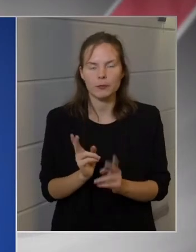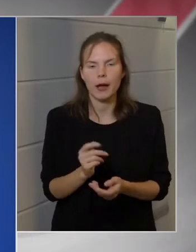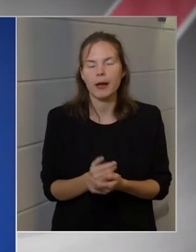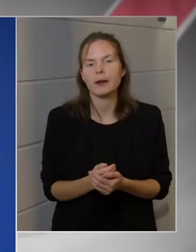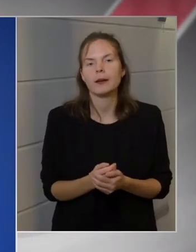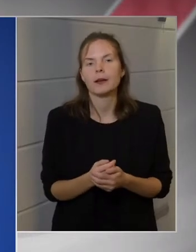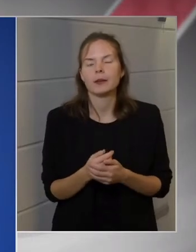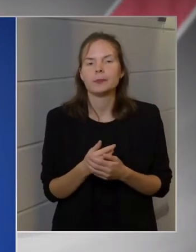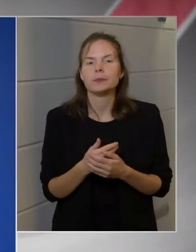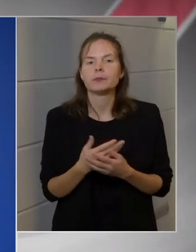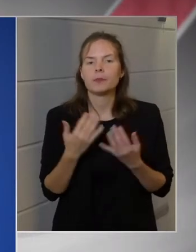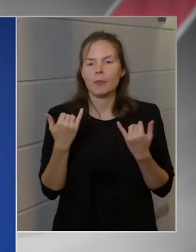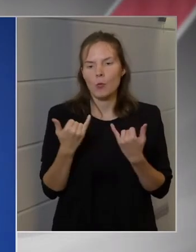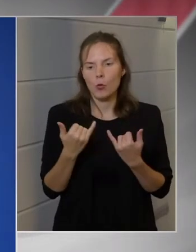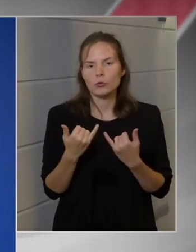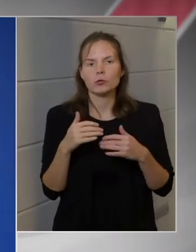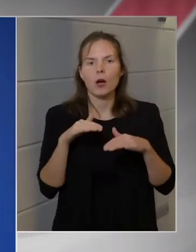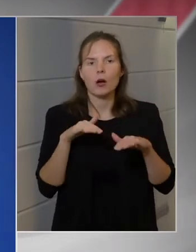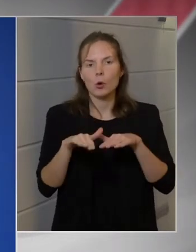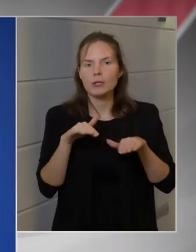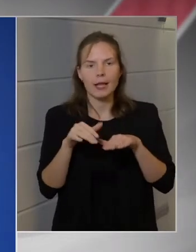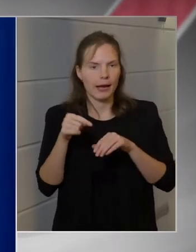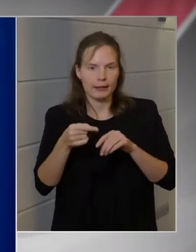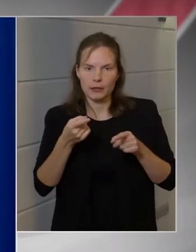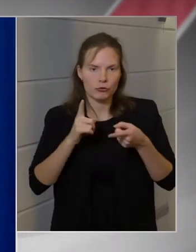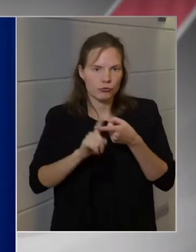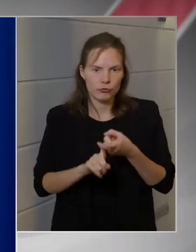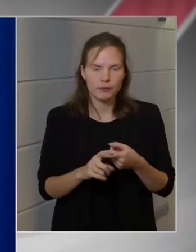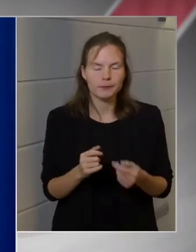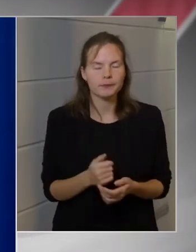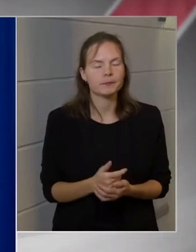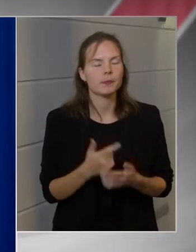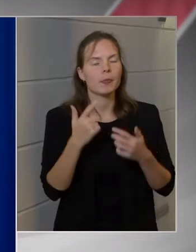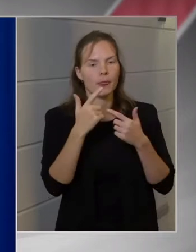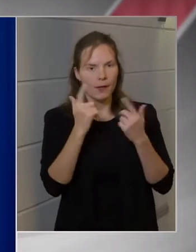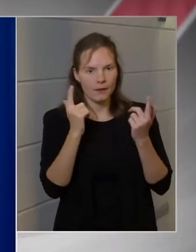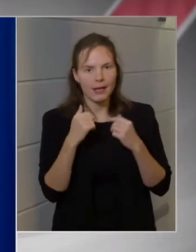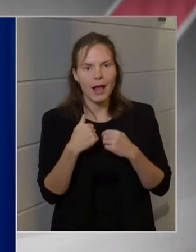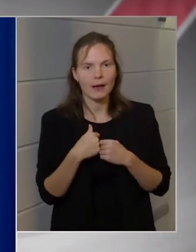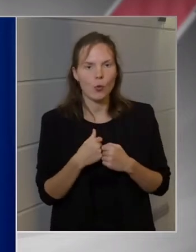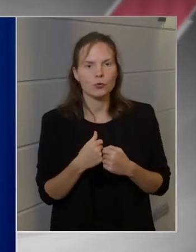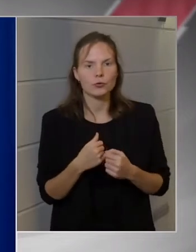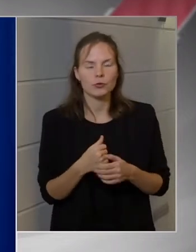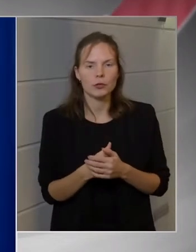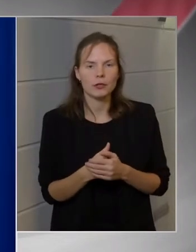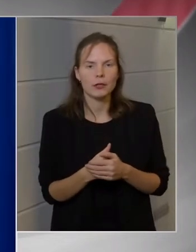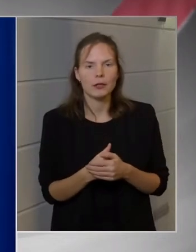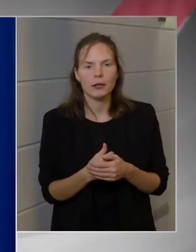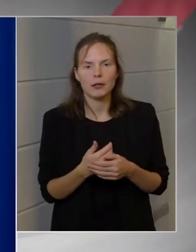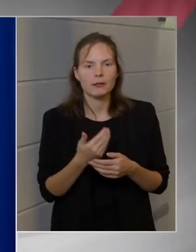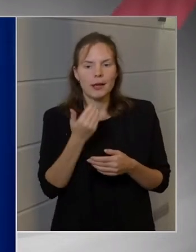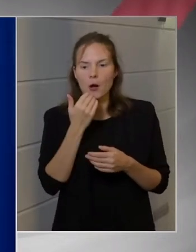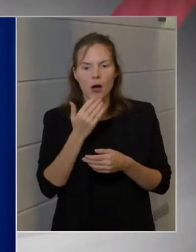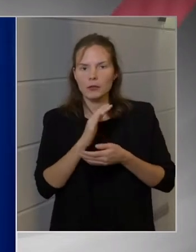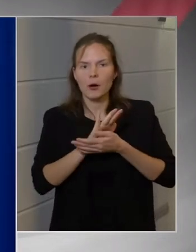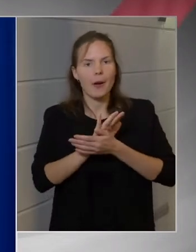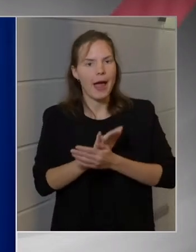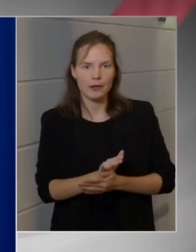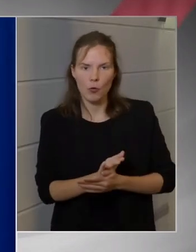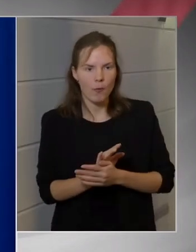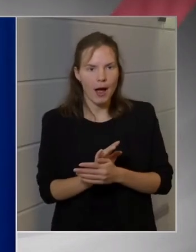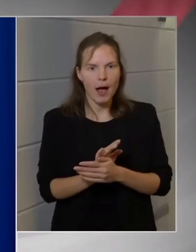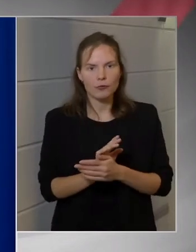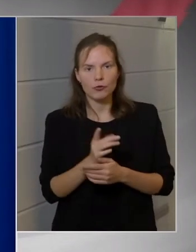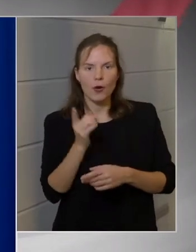korlátozásával is. Ez ma a tömegközlekedési eszközök. Én nem is akartam elnyomásra felszólítani senkit, az érdekelt, hogy